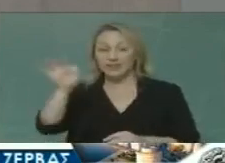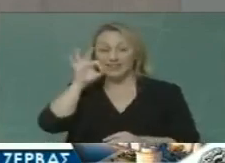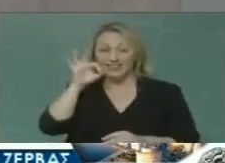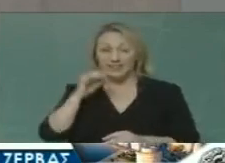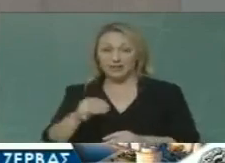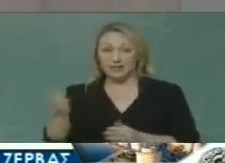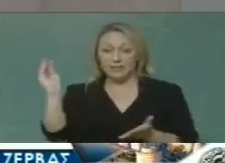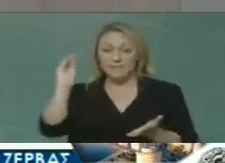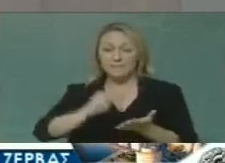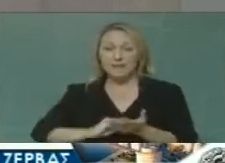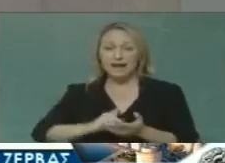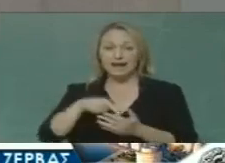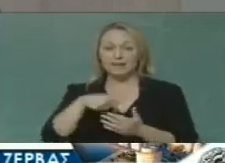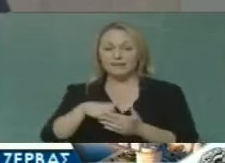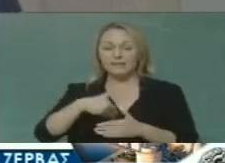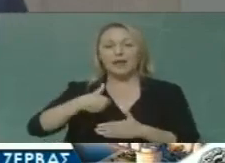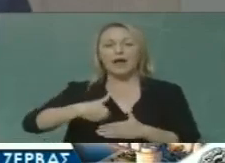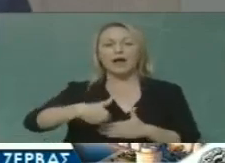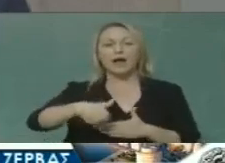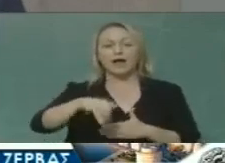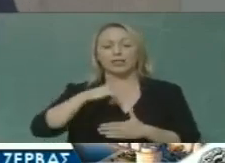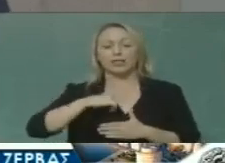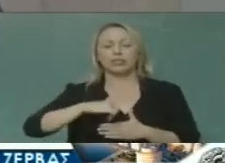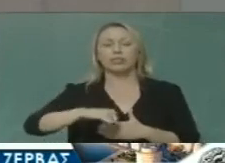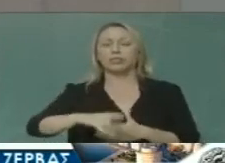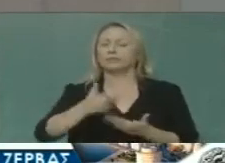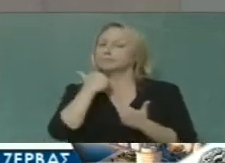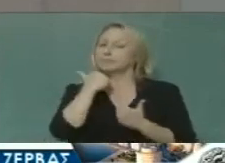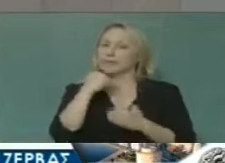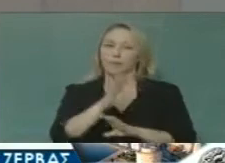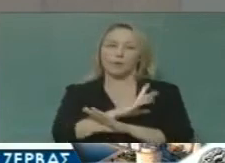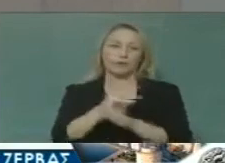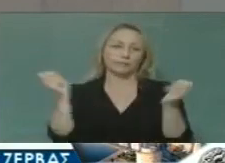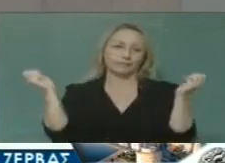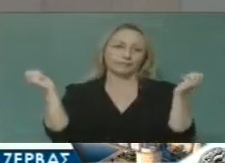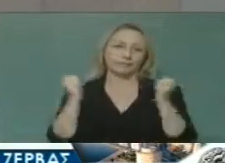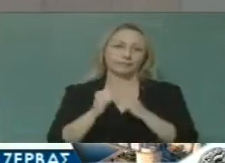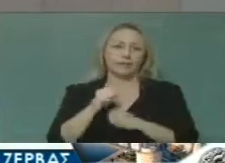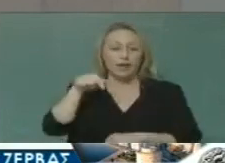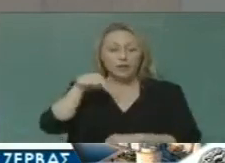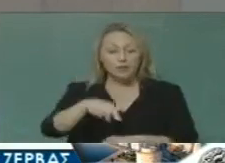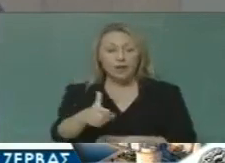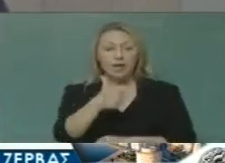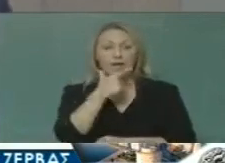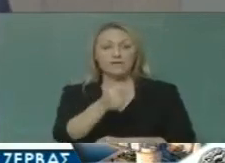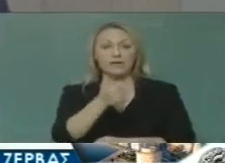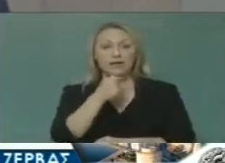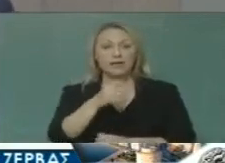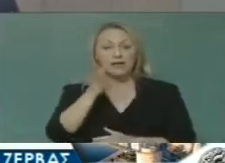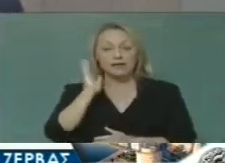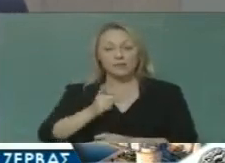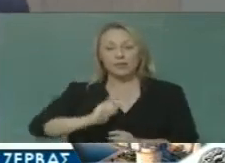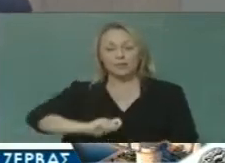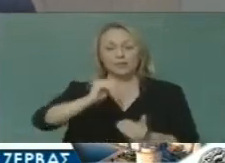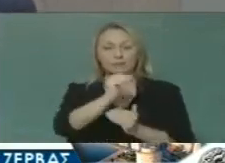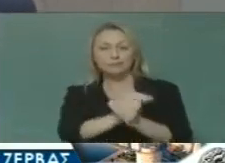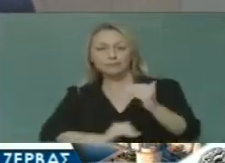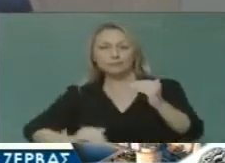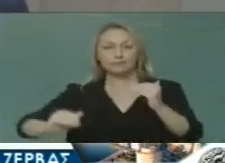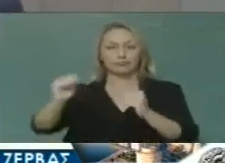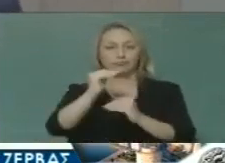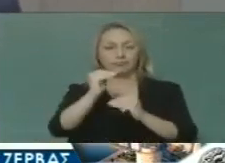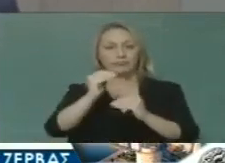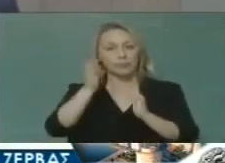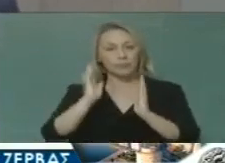χάσει άλλο χρόνο. Δεν έχουμε αυτή την πολυτέλεια. Είναι μια χρυσή ευκαιρία να αλλάξουμε κατηγορία να αλλάξουμε